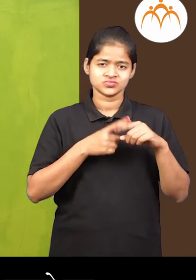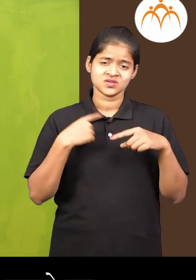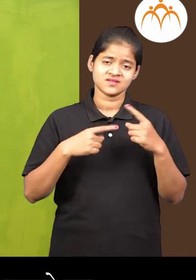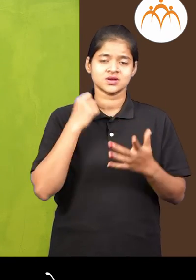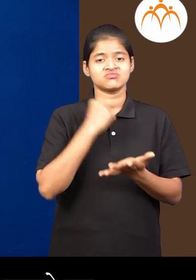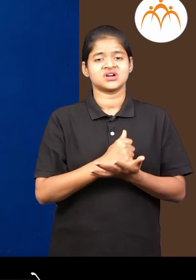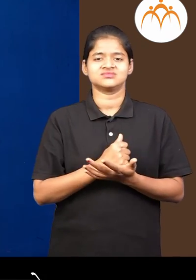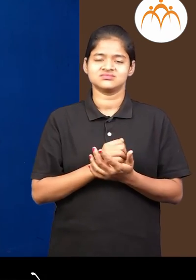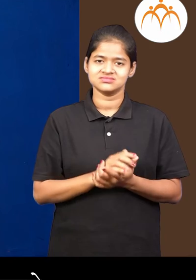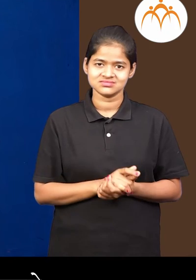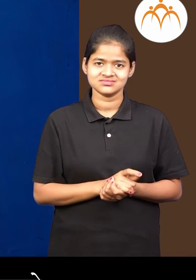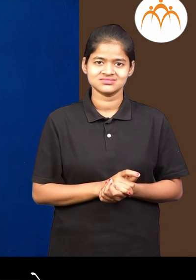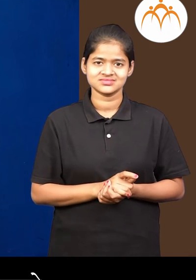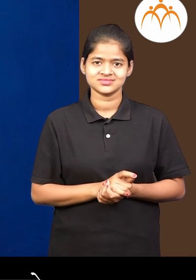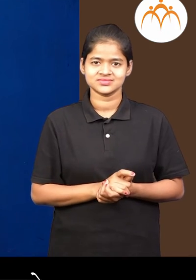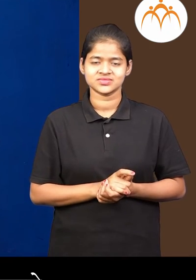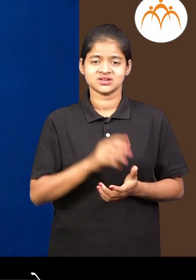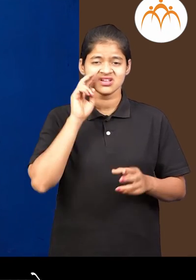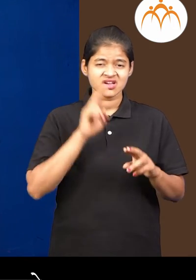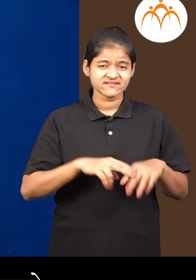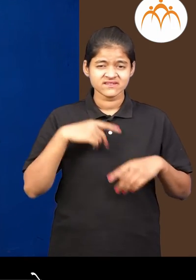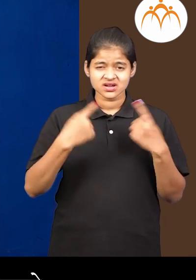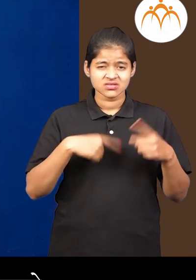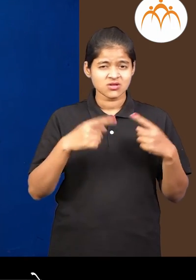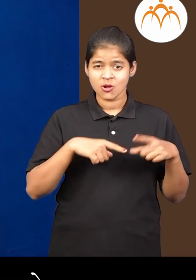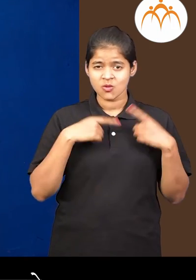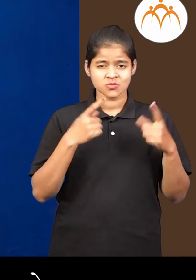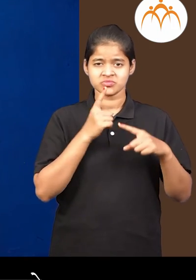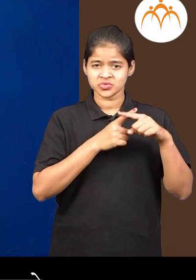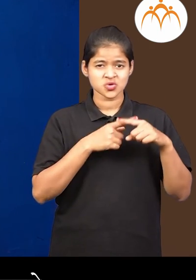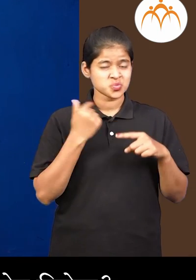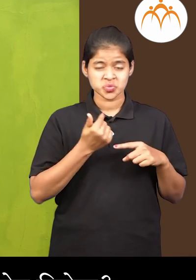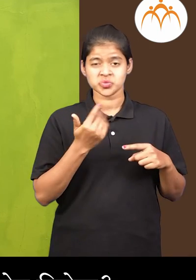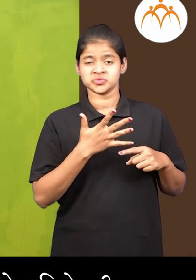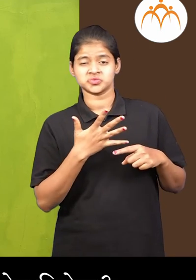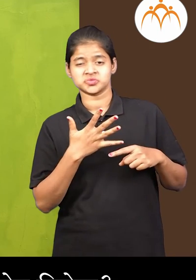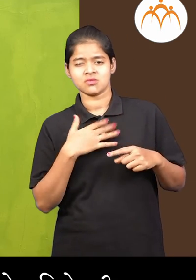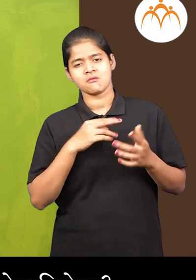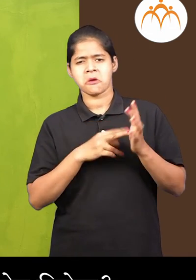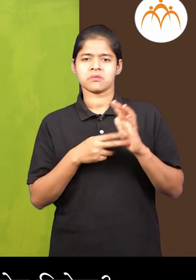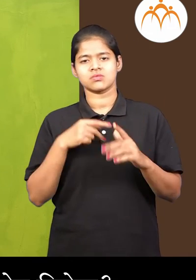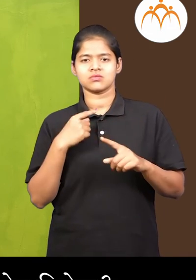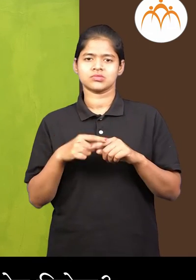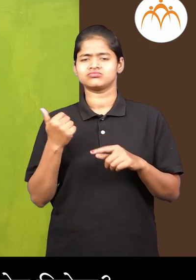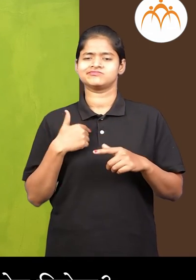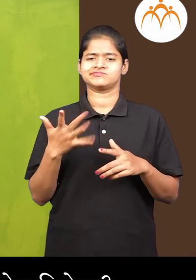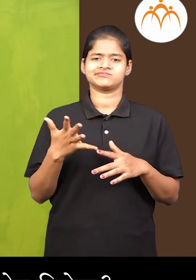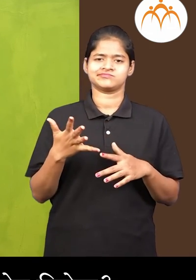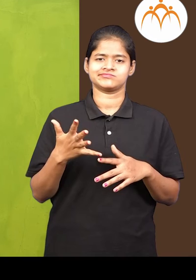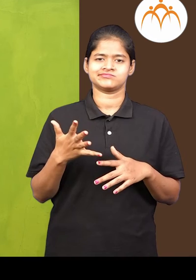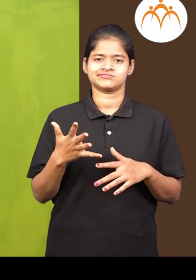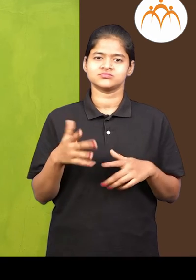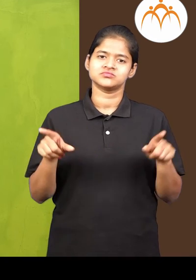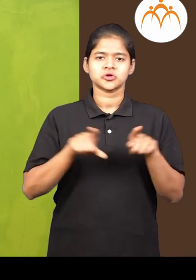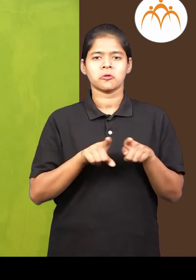लागते रमा तससा नस्ता तर मी बेरीज शिकलास नस्ते अगदी वरोब्बरे तुझा मन्ना उगज गोण शिकेल